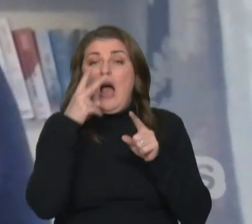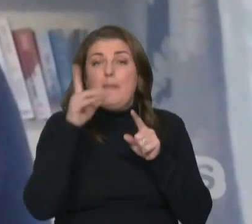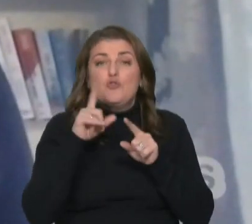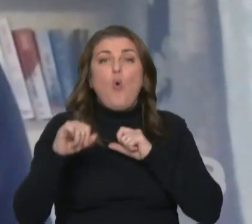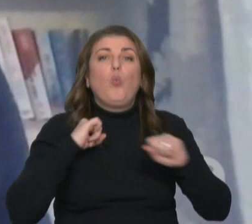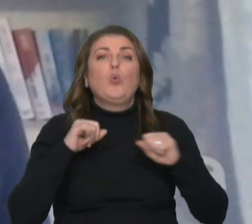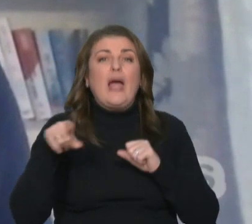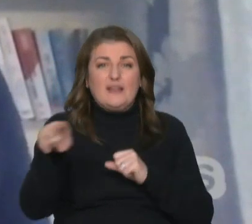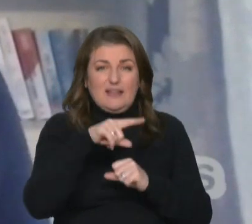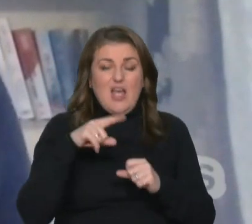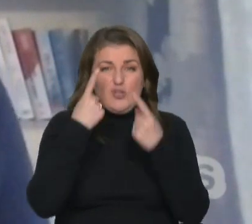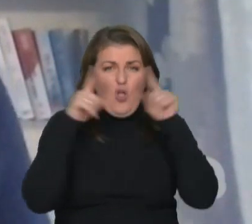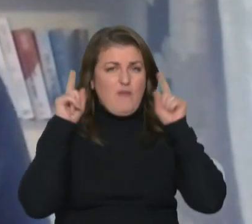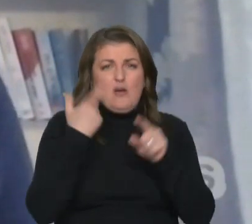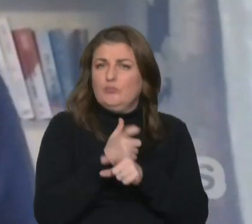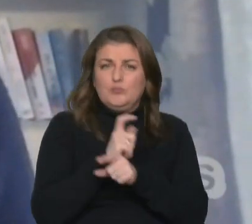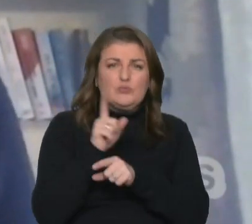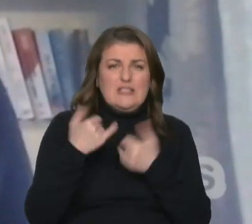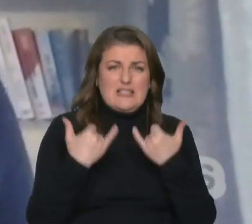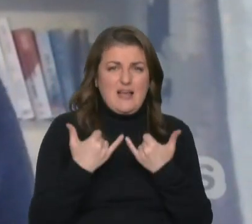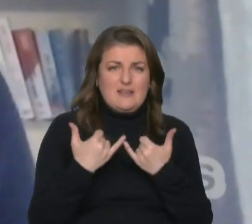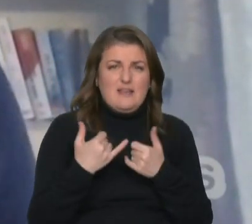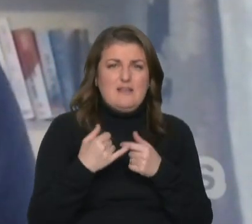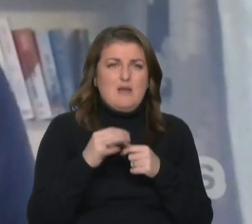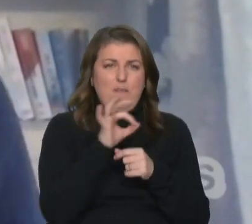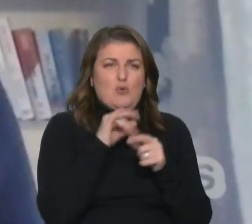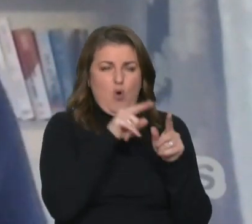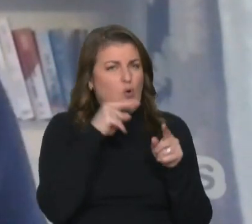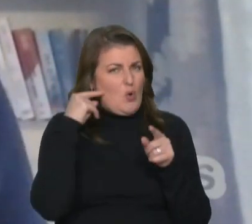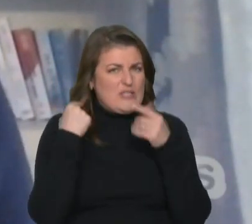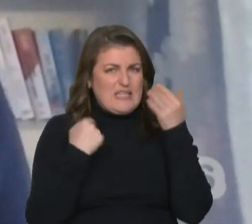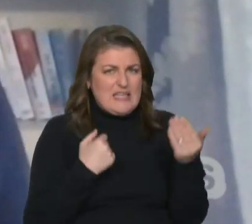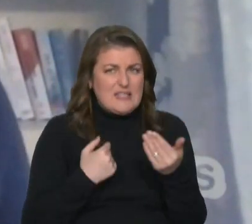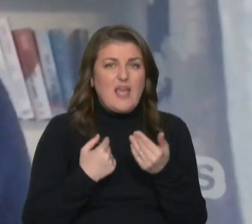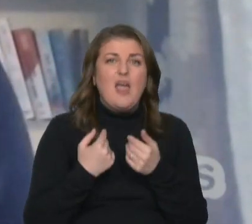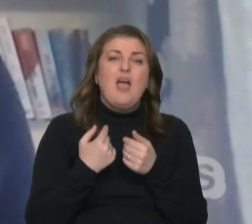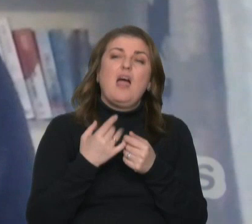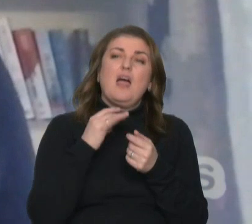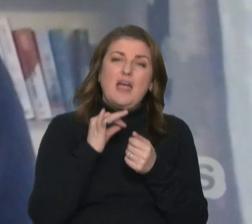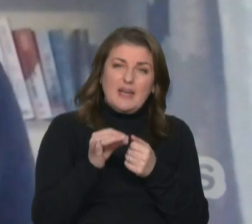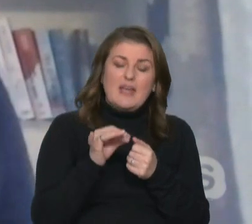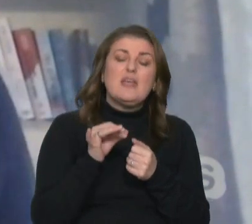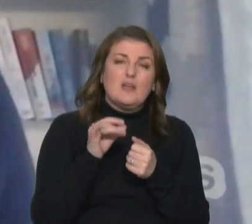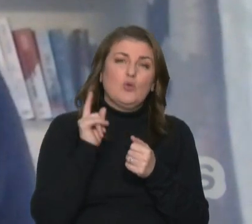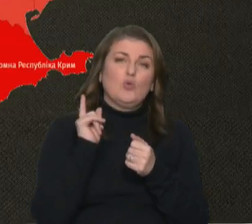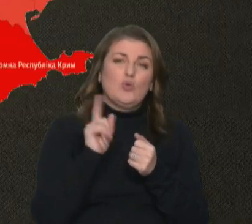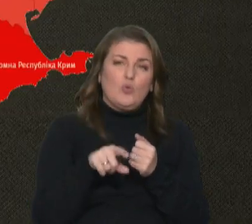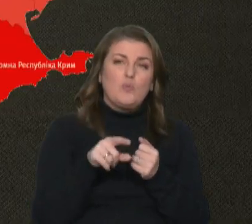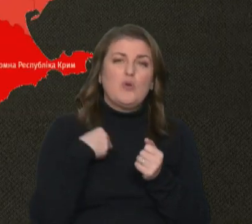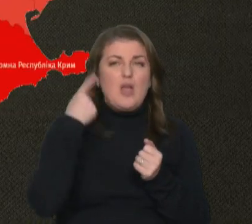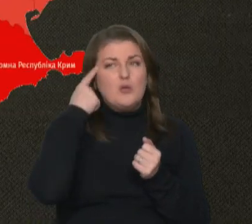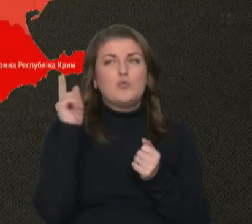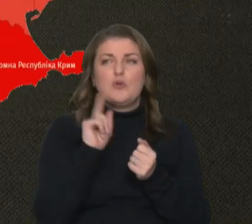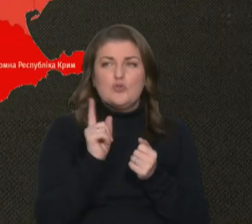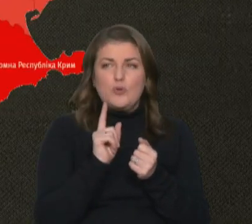словацький є достатньо зараз проросійським. І тому, я думаю,